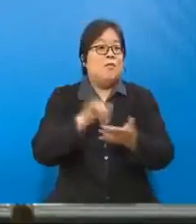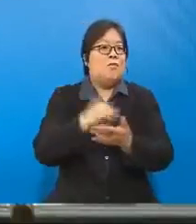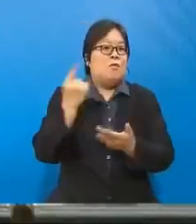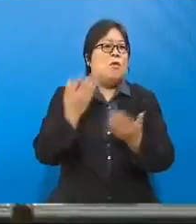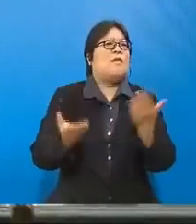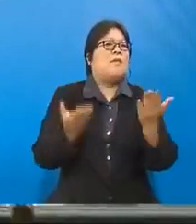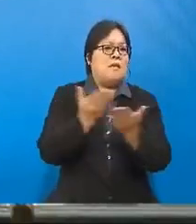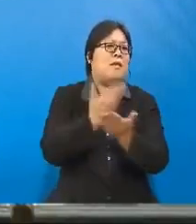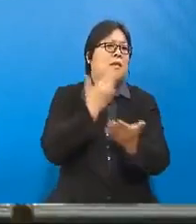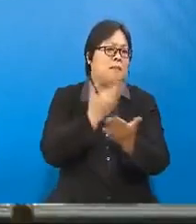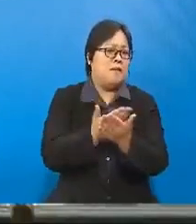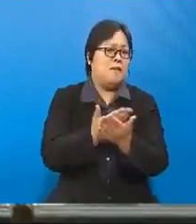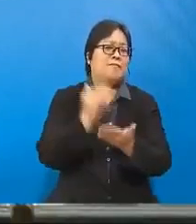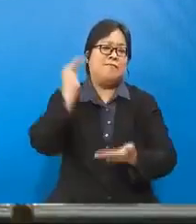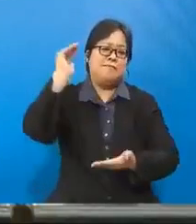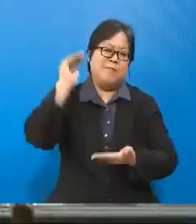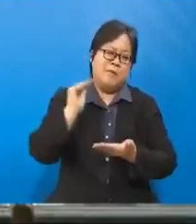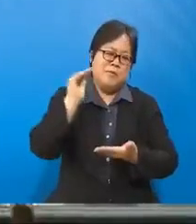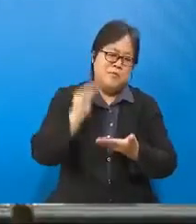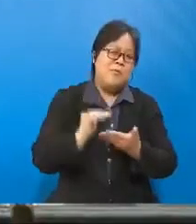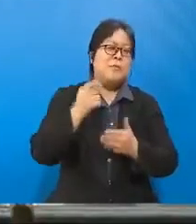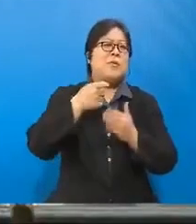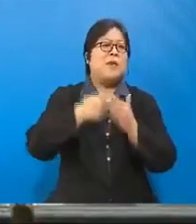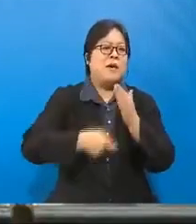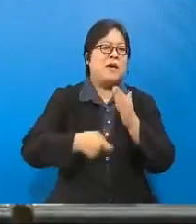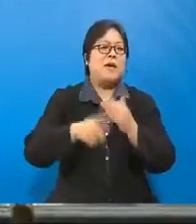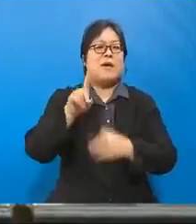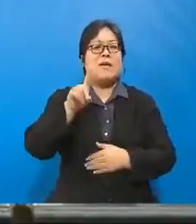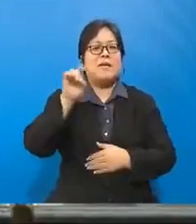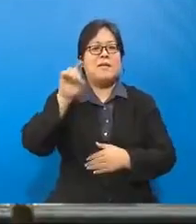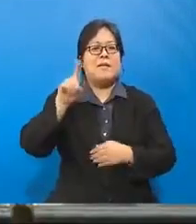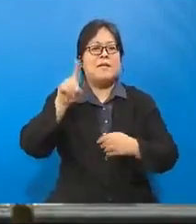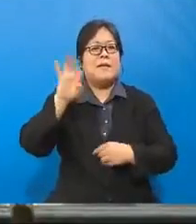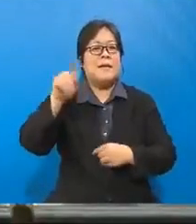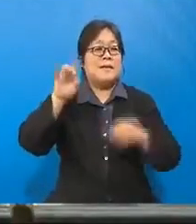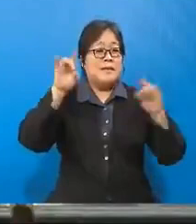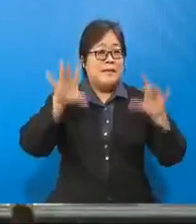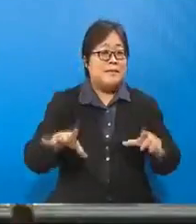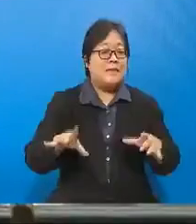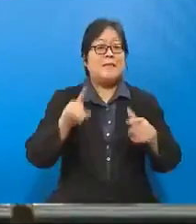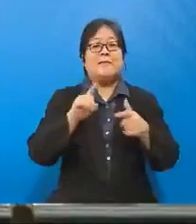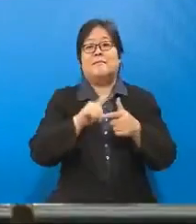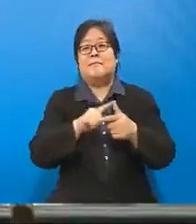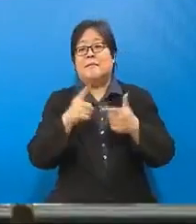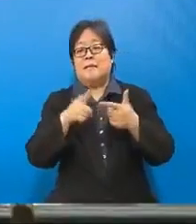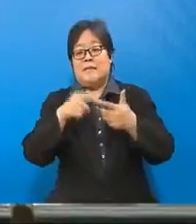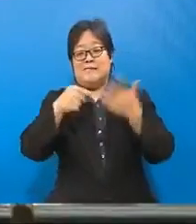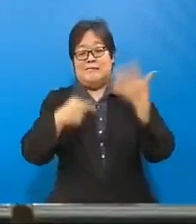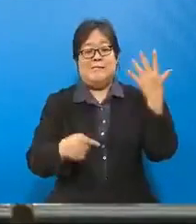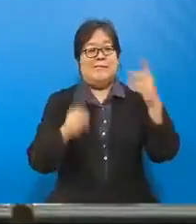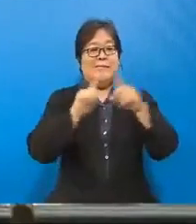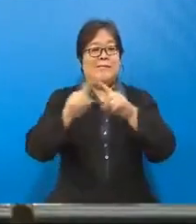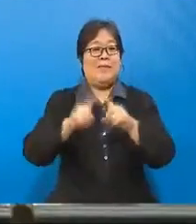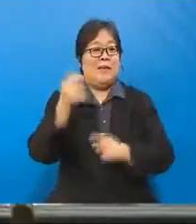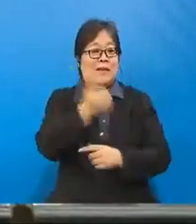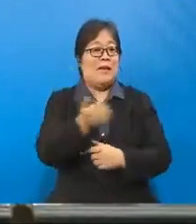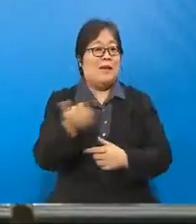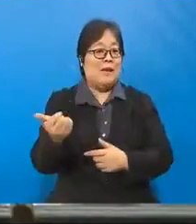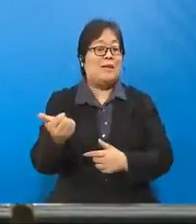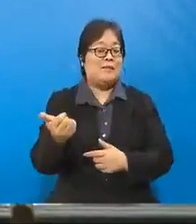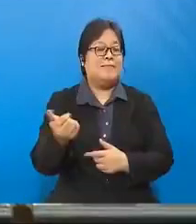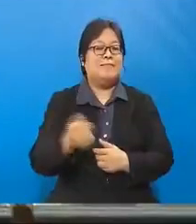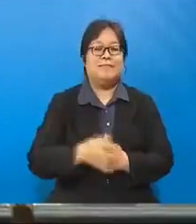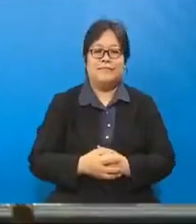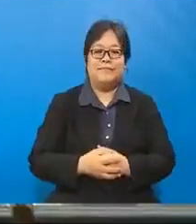suatu cadangan yang baik, ya, menurunkan lagi harga test kit ini dan juga alat-alat yang lain, ya, yang